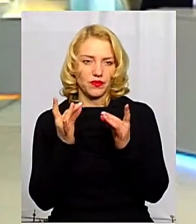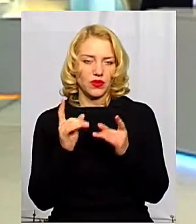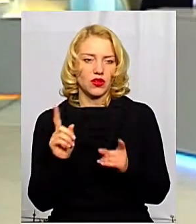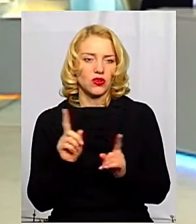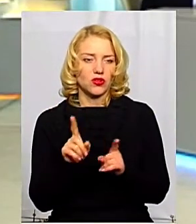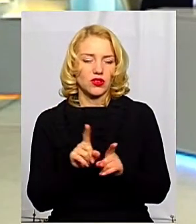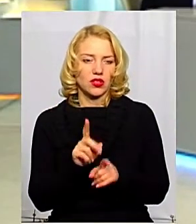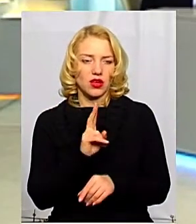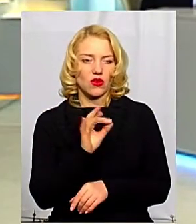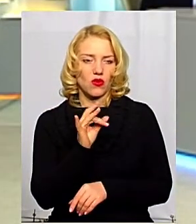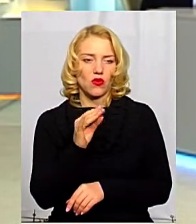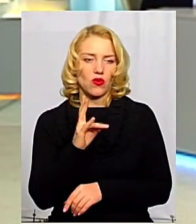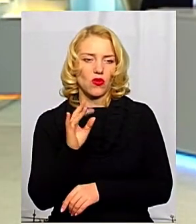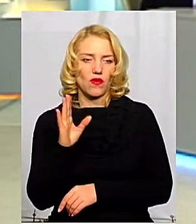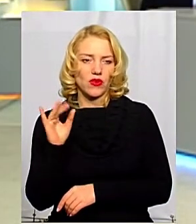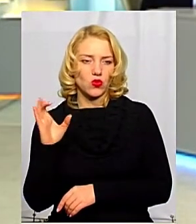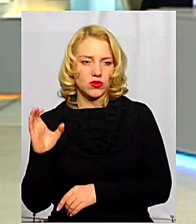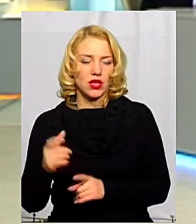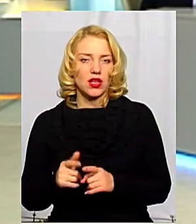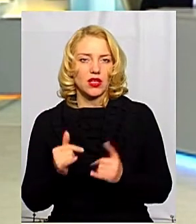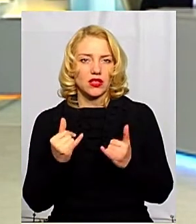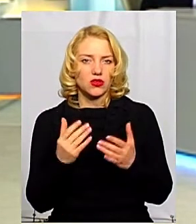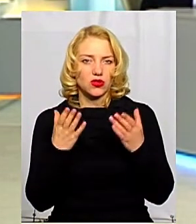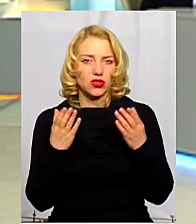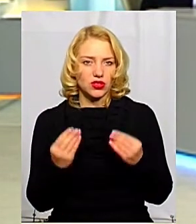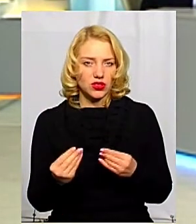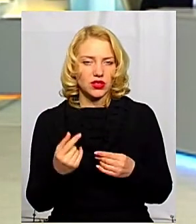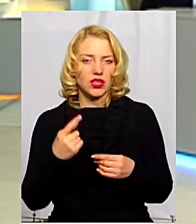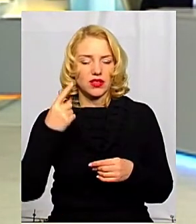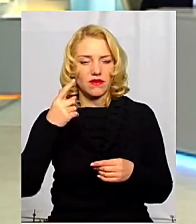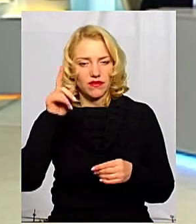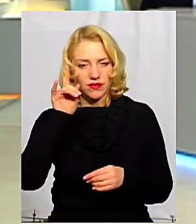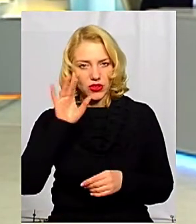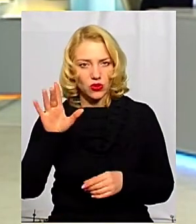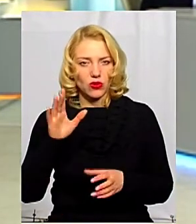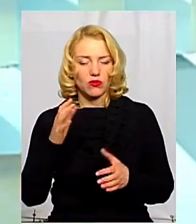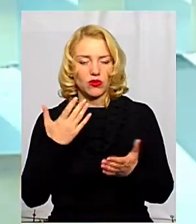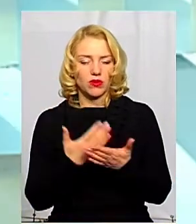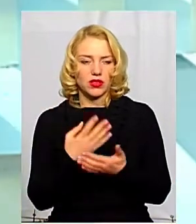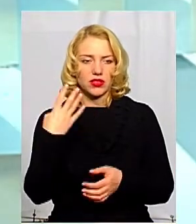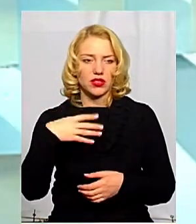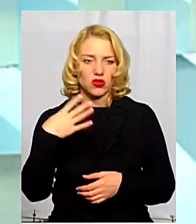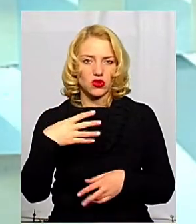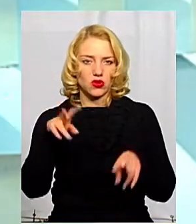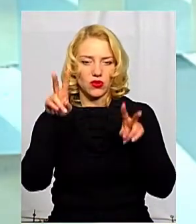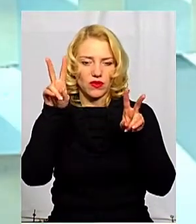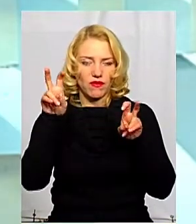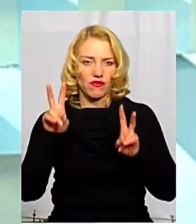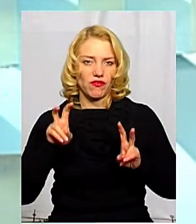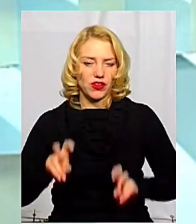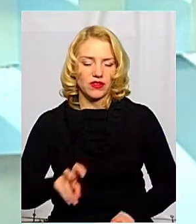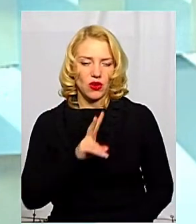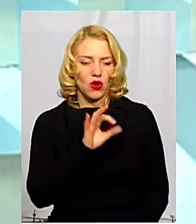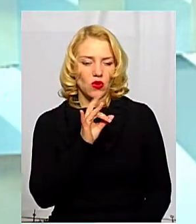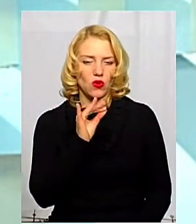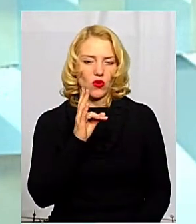Що це таке, з чим його їдять? Так. На сьогоднішній день відомо близько 40 видів коронавірусів.